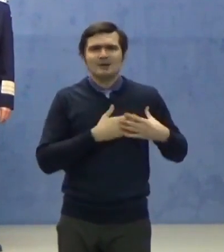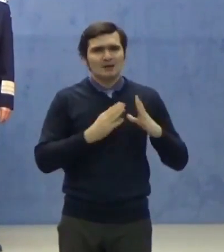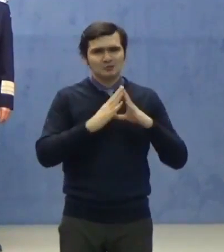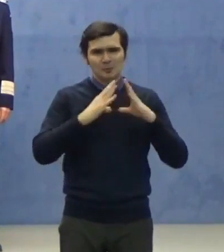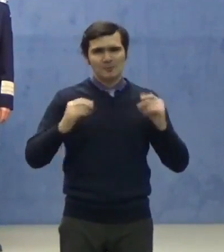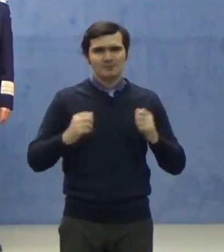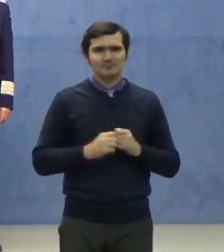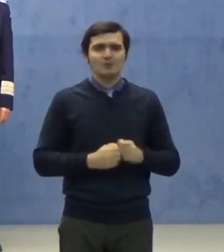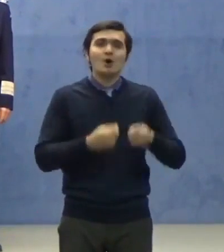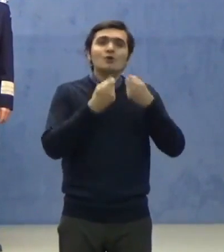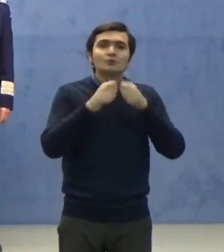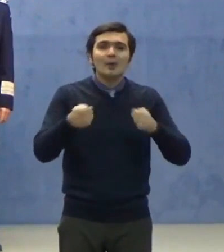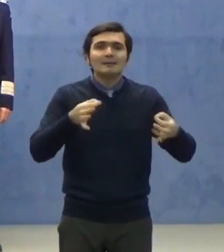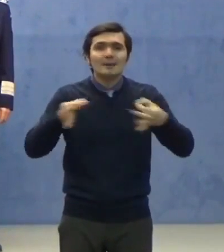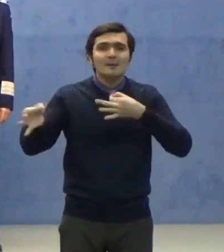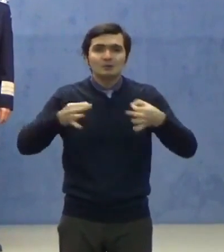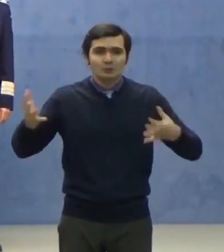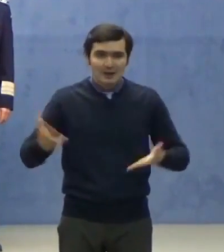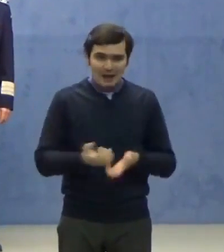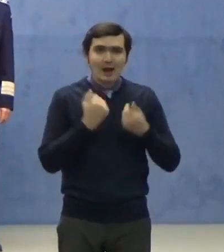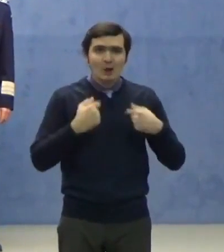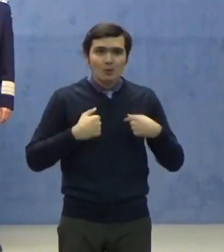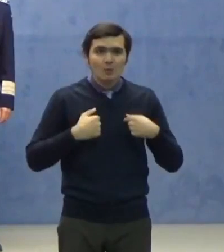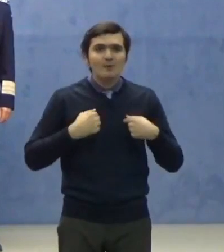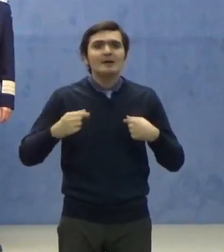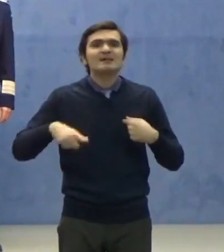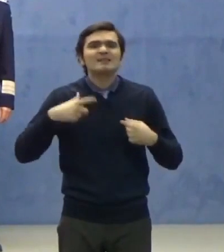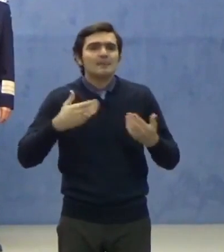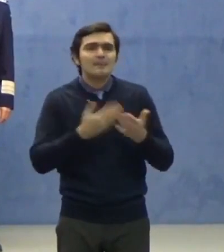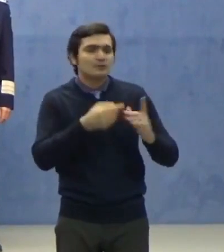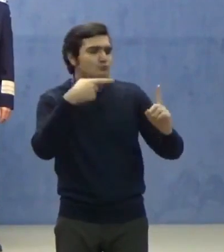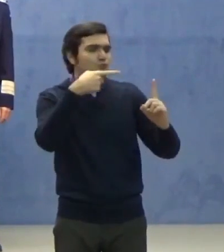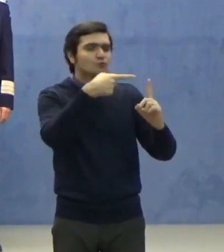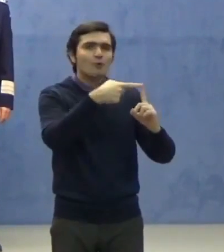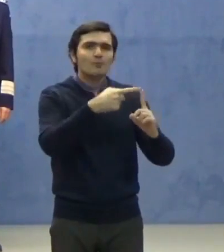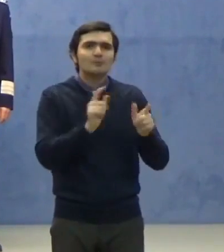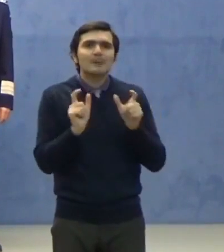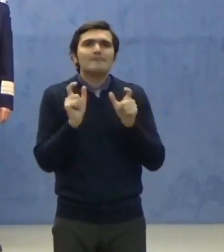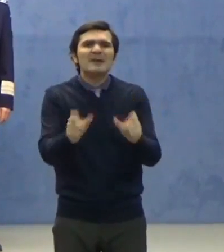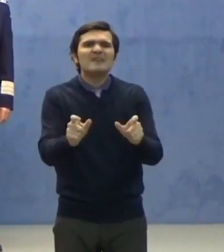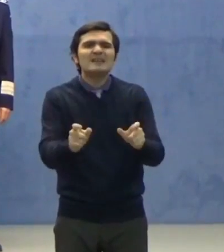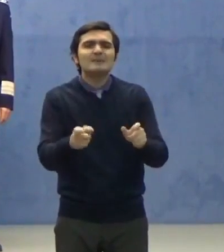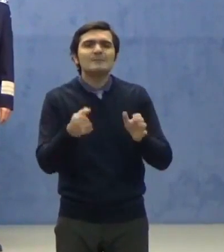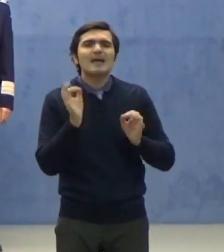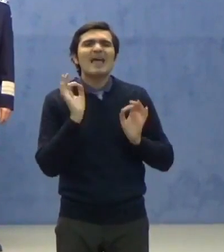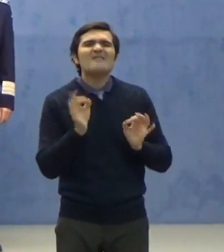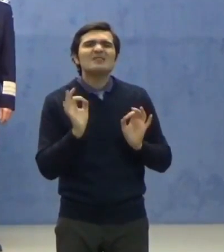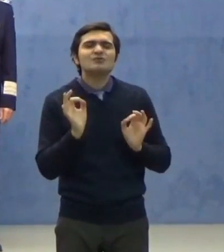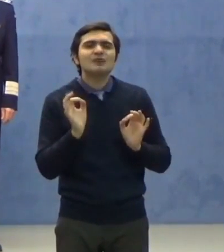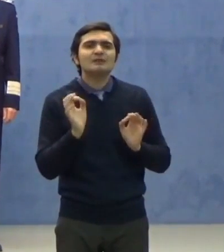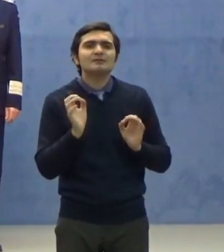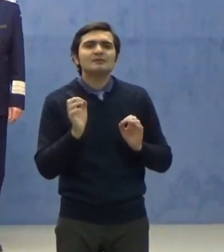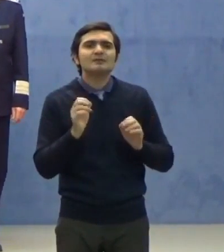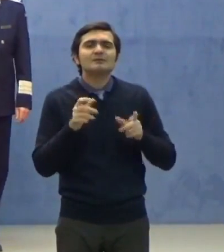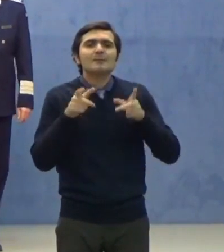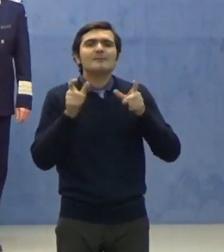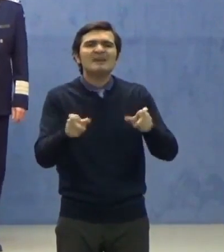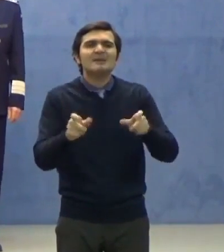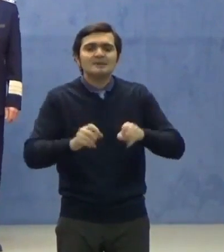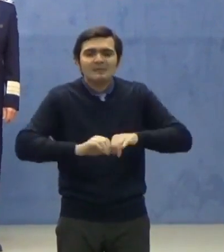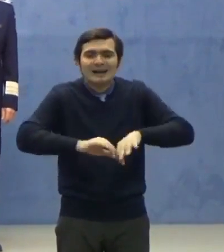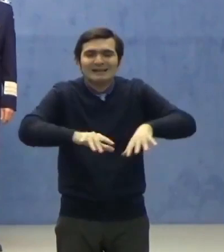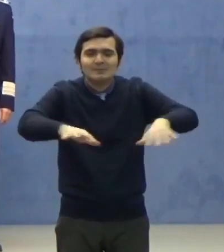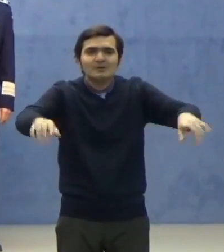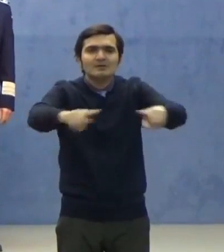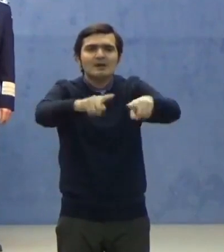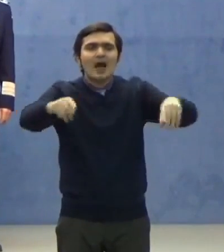români, toate măsurile luate sunt în scopul prevenirii eficiente a răspândirii pe teritoriul